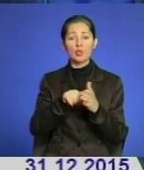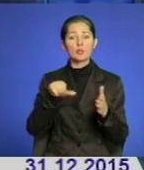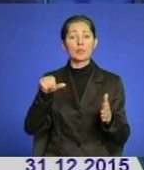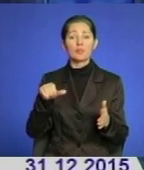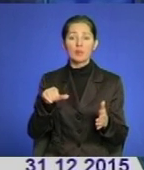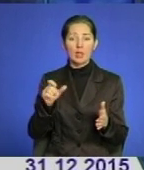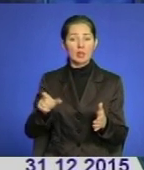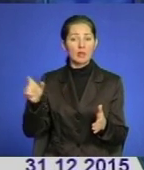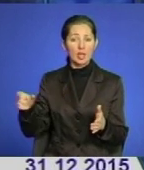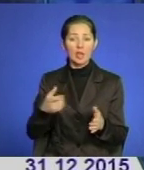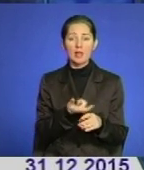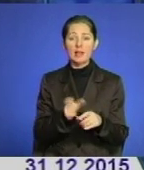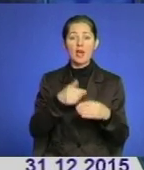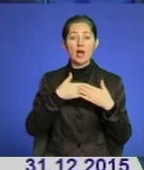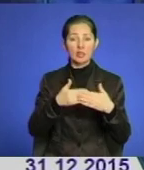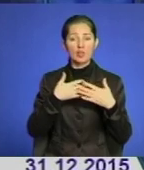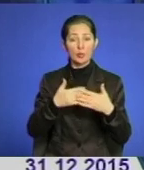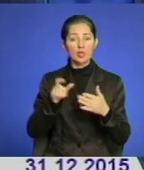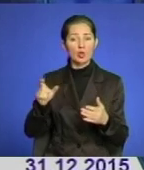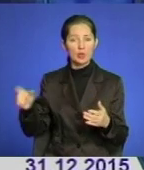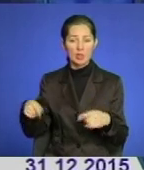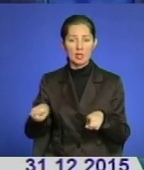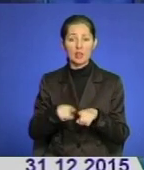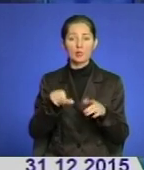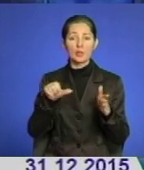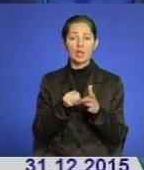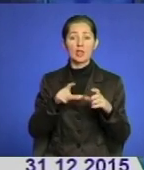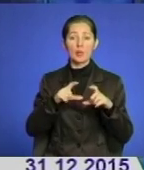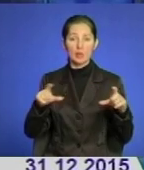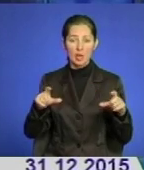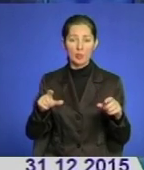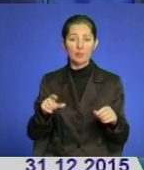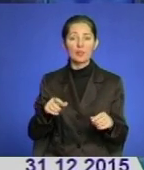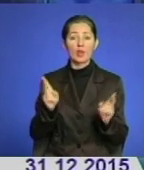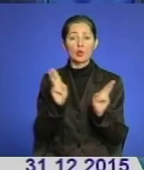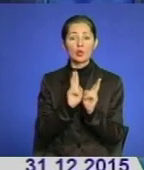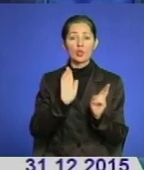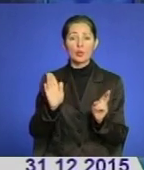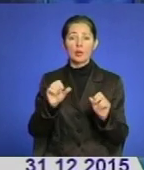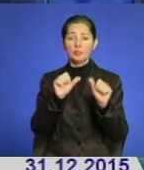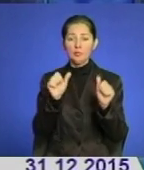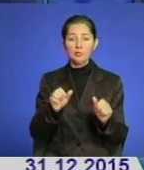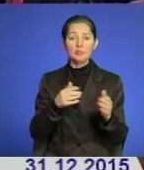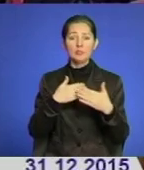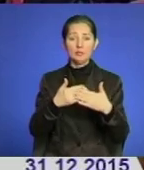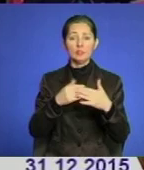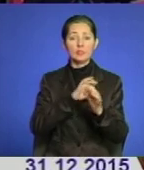організацій, а також представники департаментів Тернопільської обласної державної адміністрації. Зустріч була у форматі громадського обговорення.